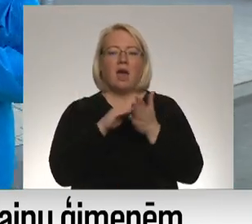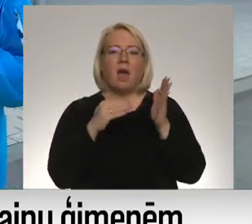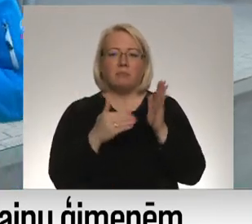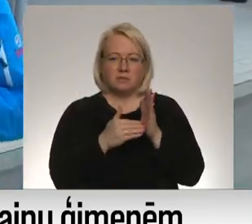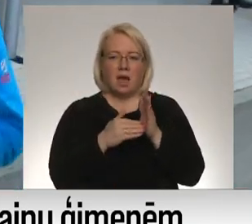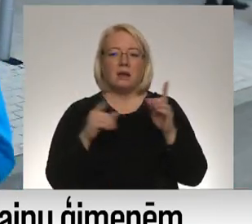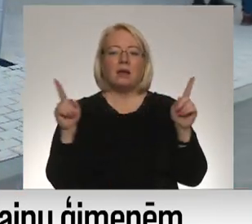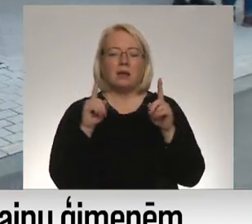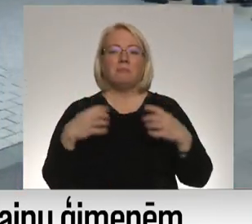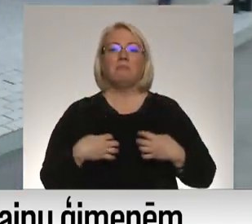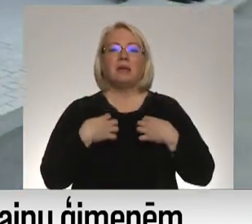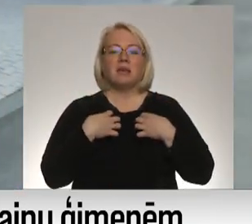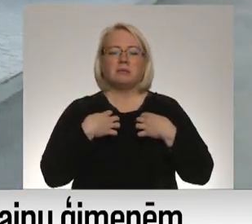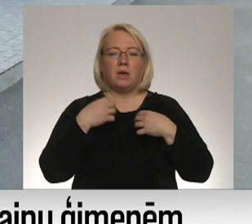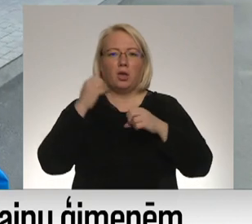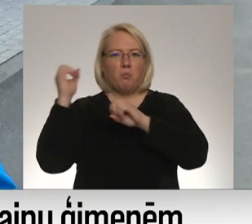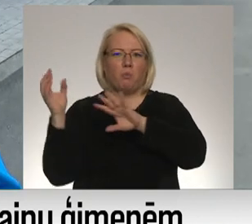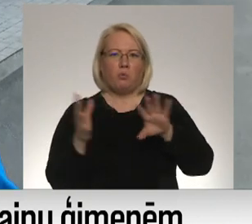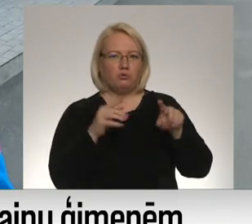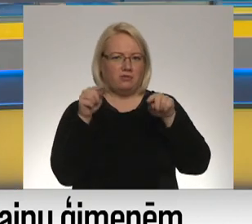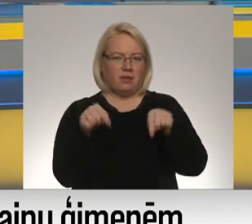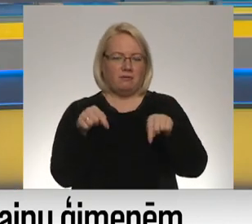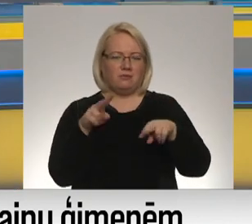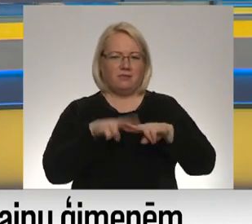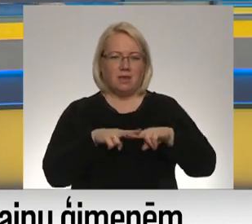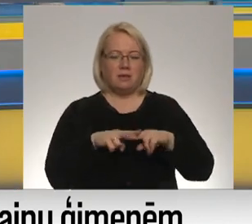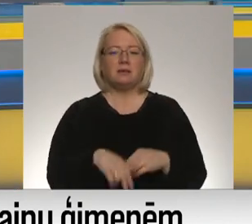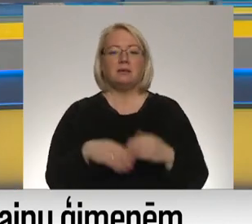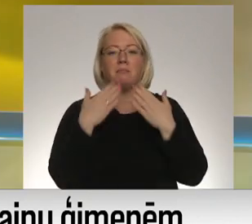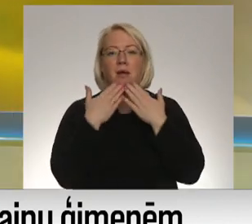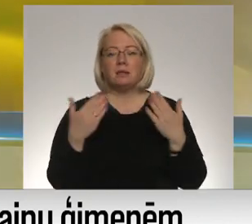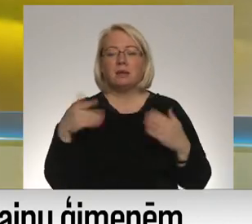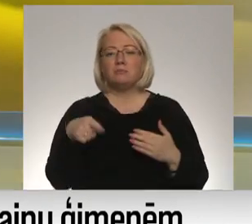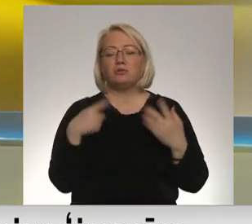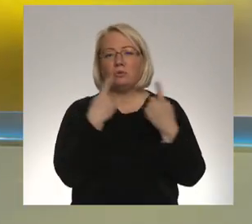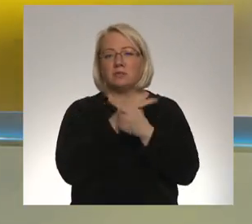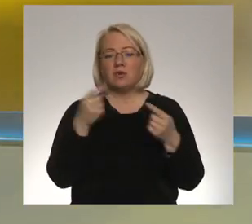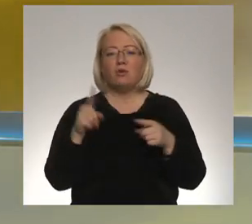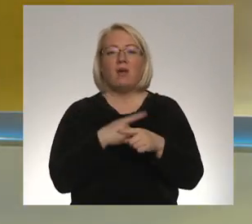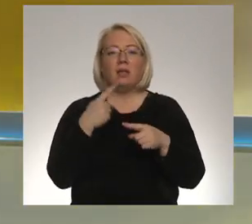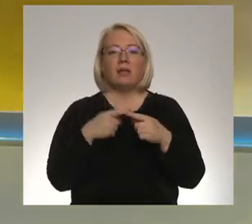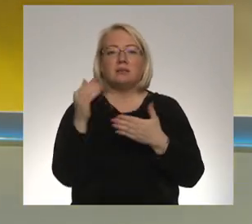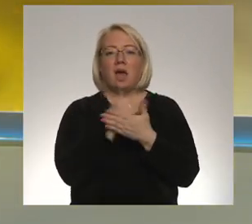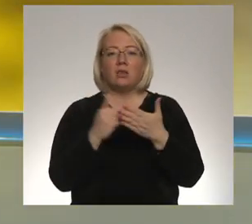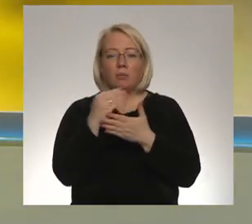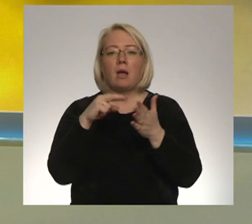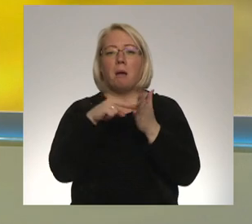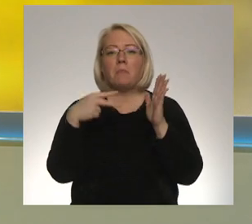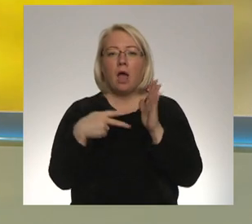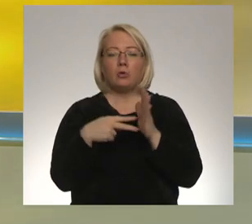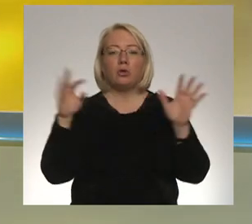diezgan briesmīgi poši šeit, un tagad Ilze Vārts tev. Jāpaldies, Madara, par šo ziņu. Tātad vēlreiz atkārtojam, ka plānotais